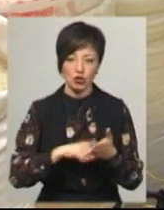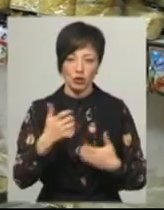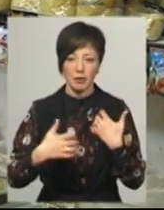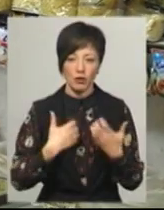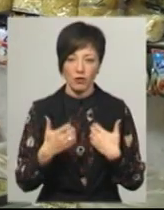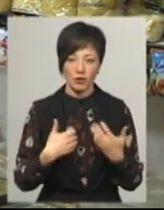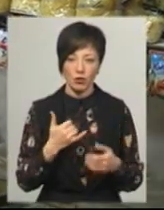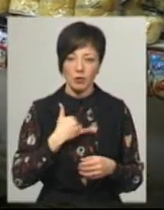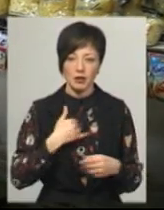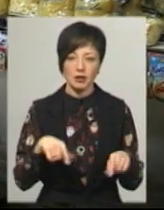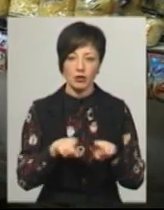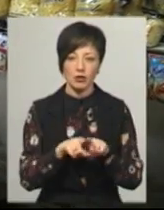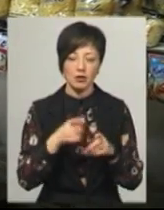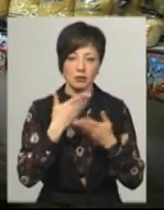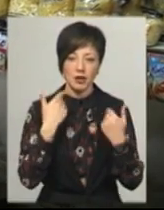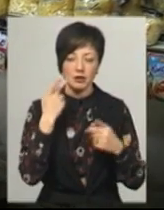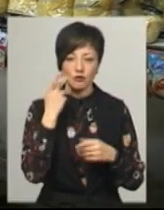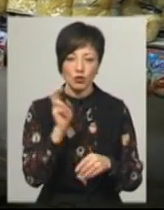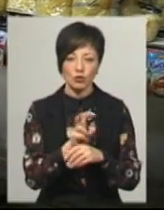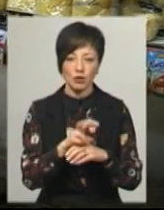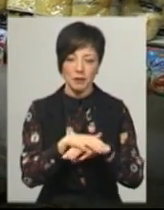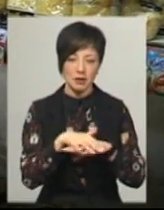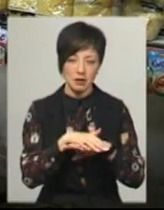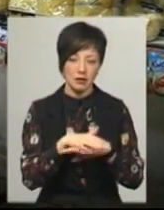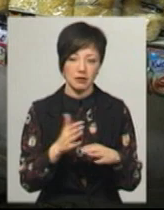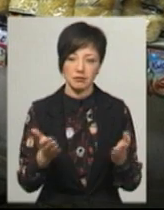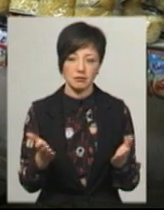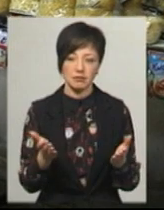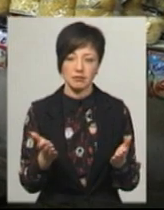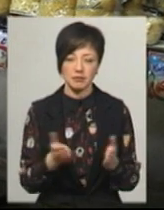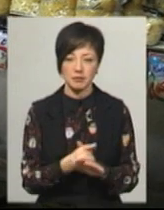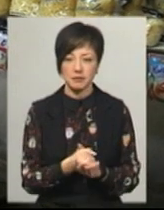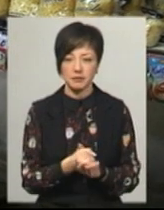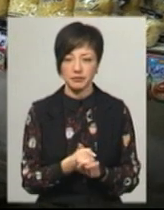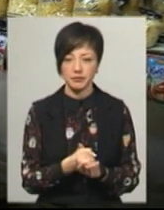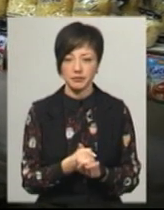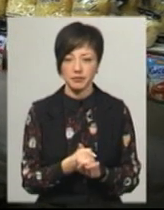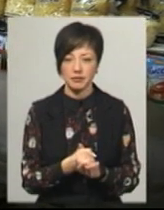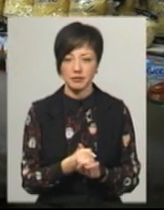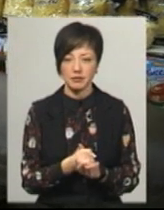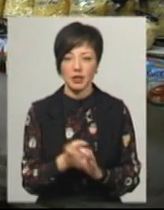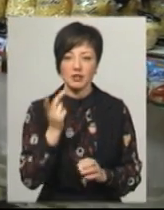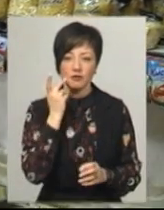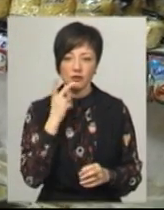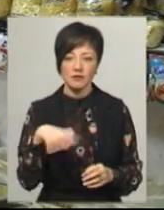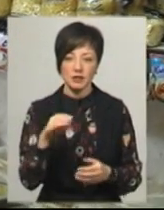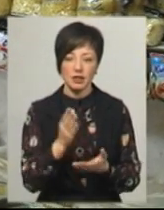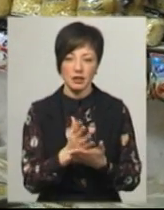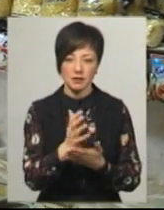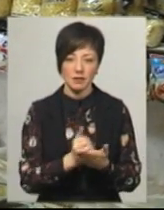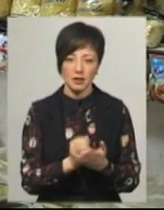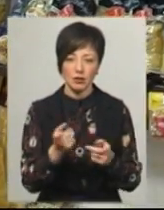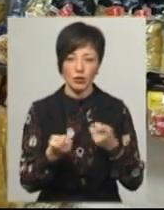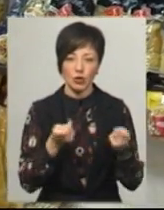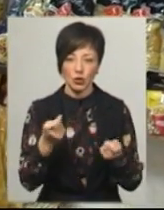панікувати. У мене такого немає, бо я завжди ходжу на базар, то так. У мене завжди все є, мені так